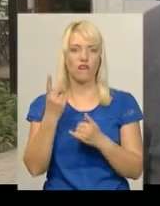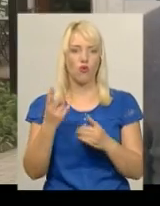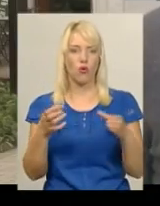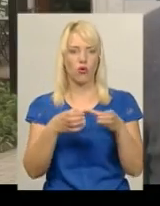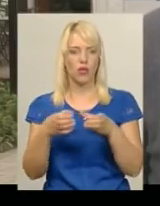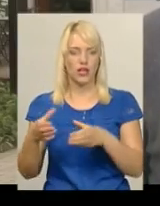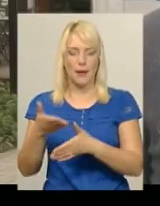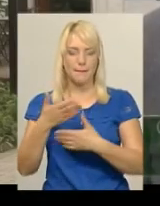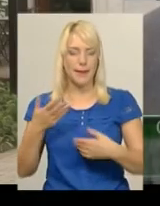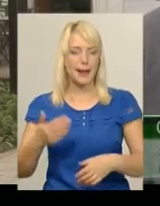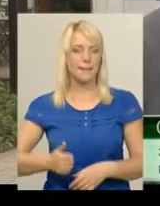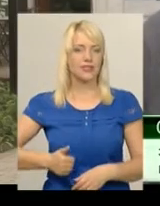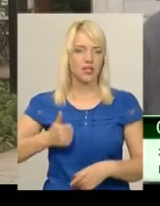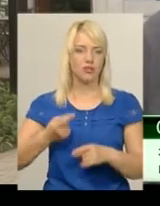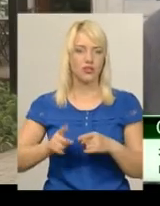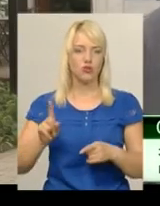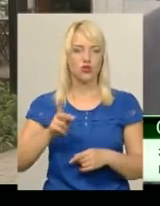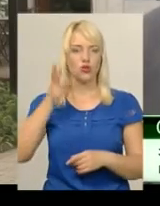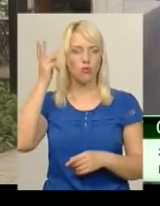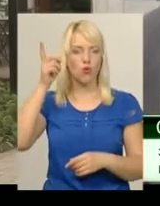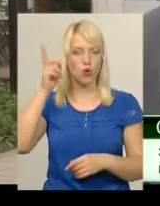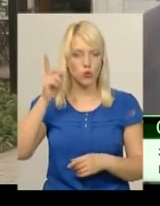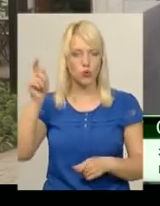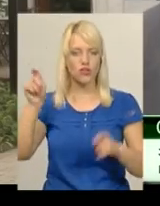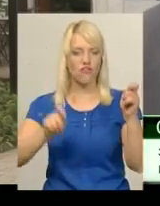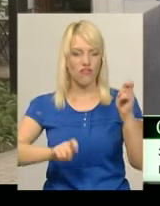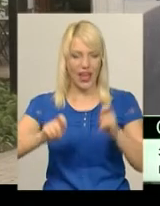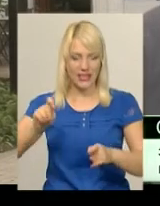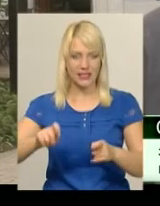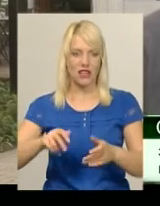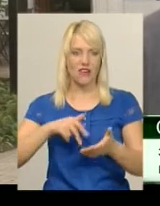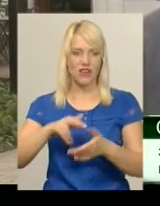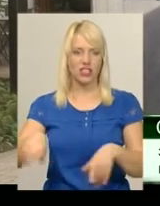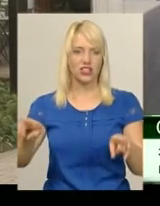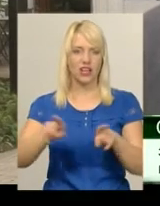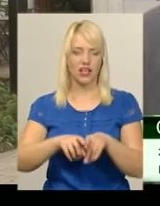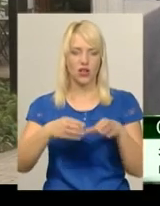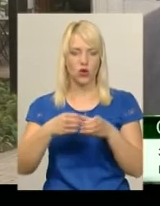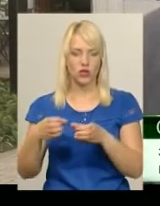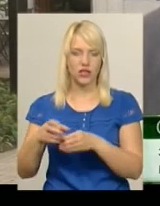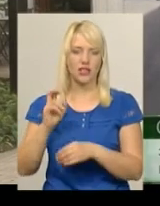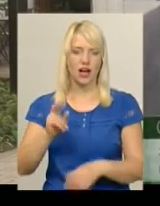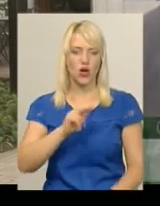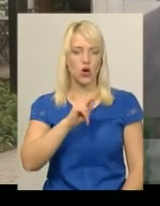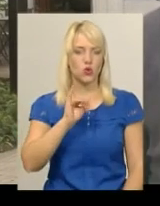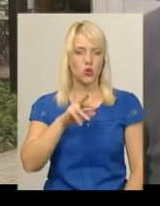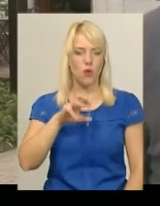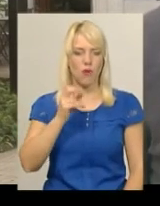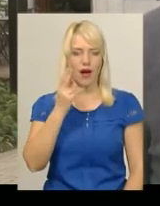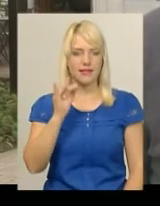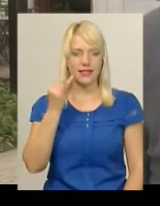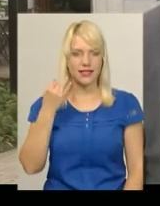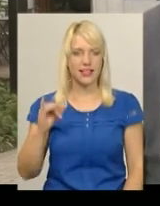Ми пишаємося тим, що з «Проскуріфеста» вийшли такі гурти, як «Чумарський шлях», які славлять наше місто.